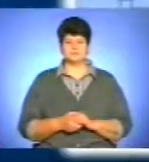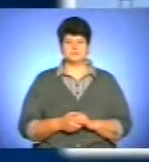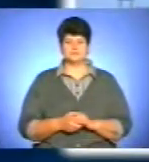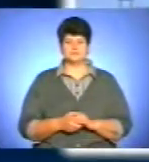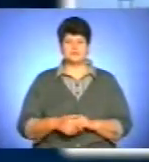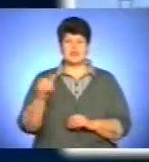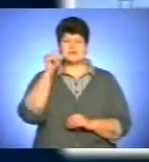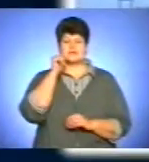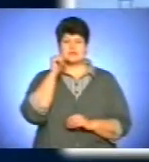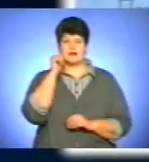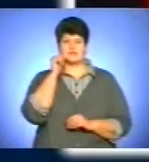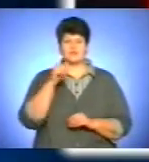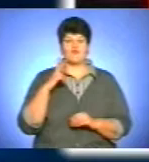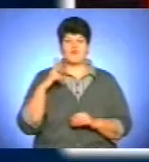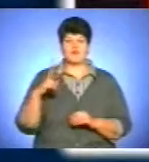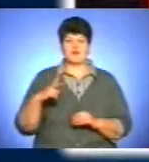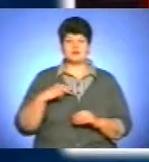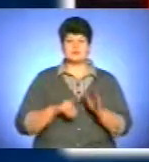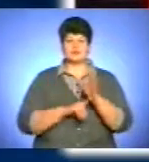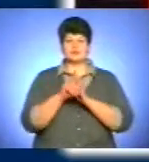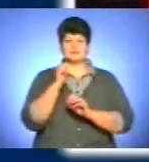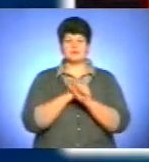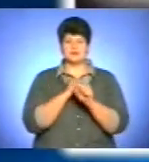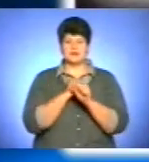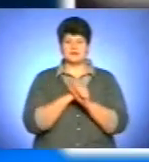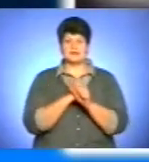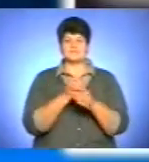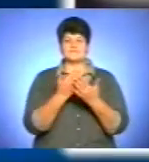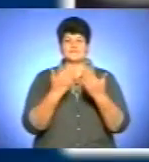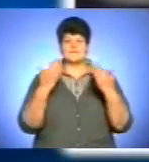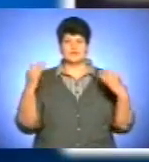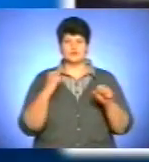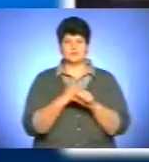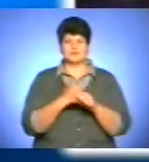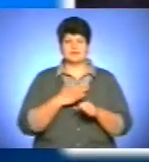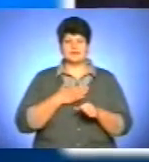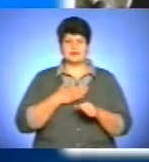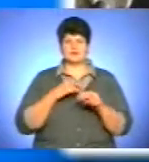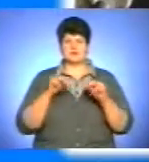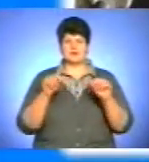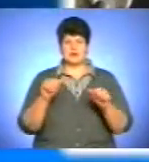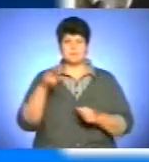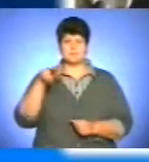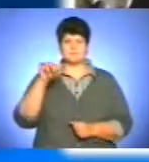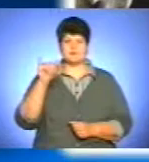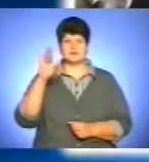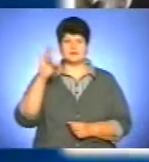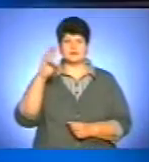Завтра в Парижі у Луврі розпочне діяти виставка робіт нашого видатного земляка-скульптора Ілана Георга Пінзеля.